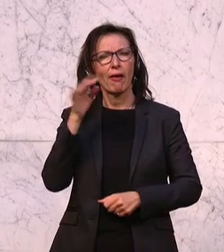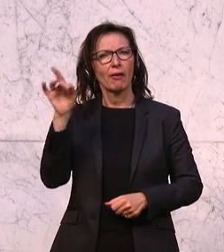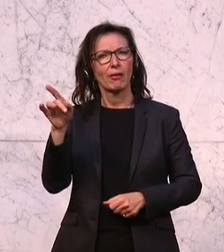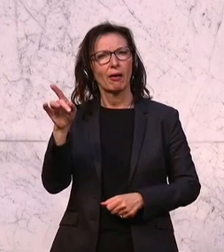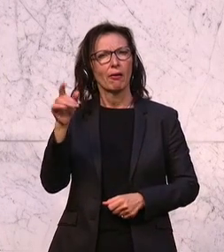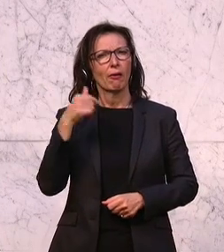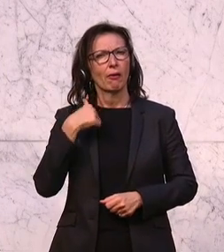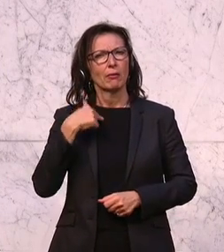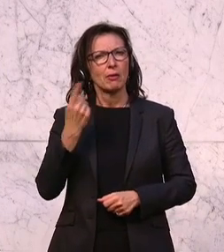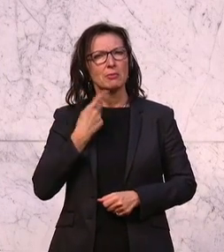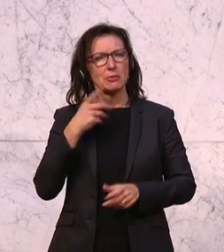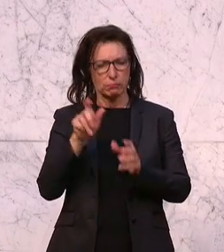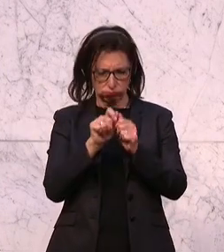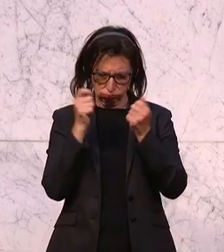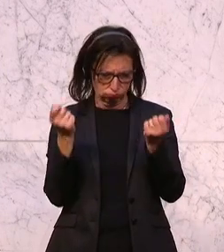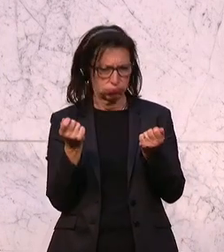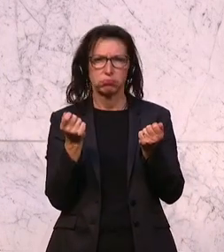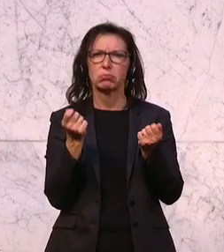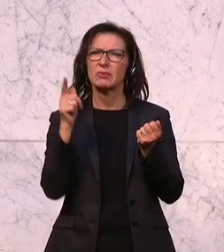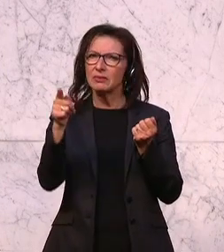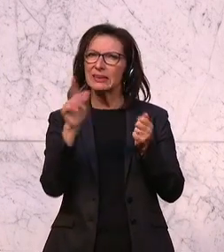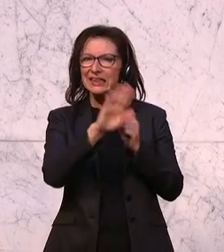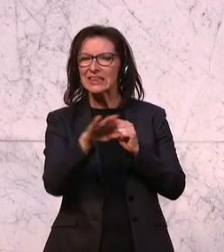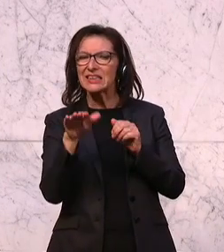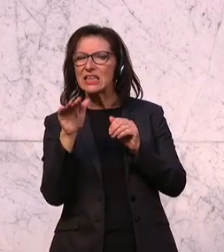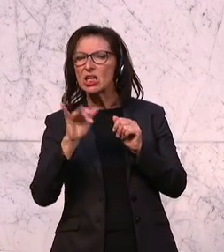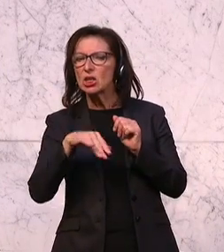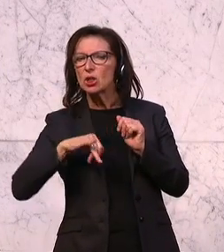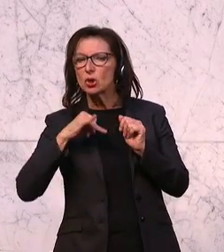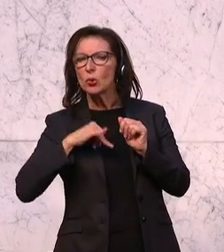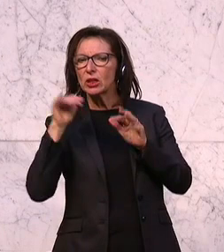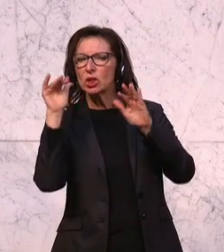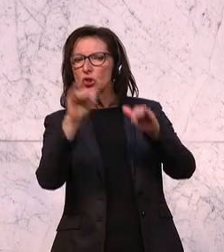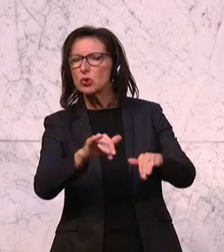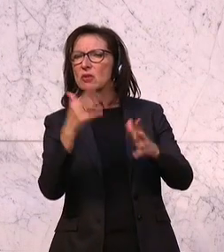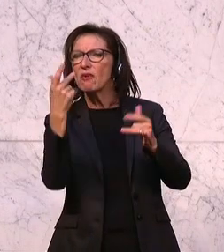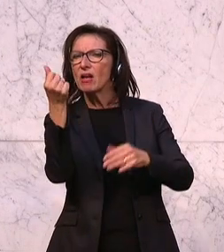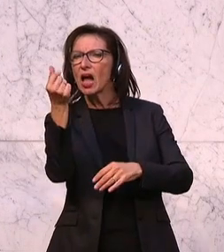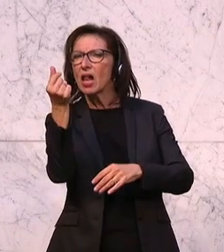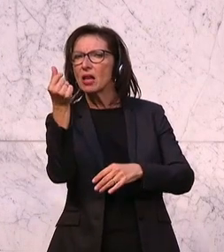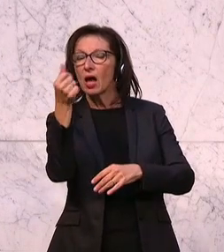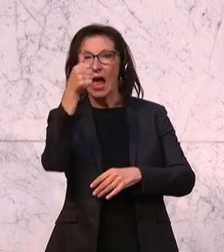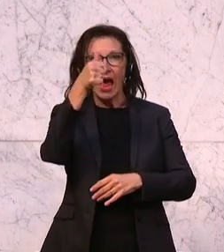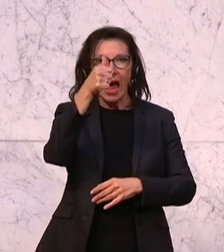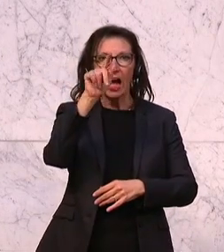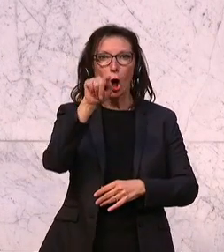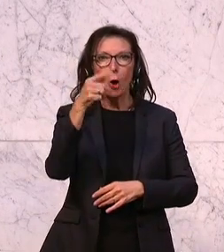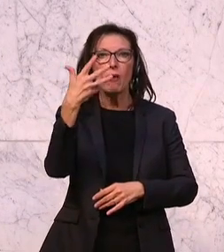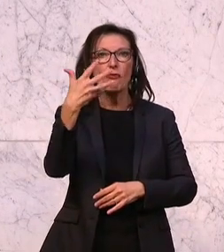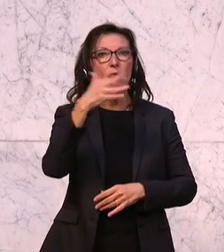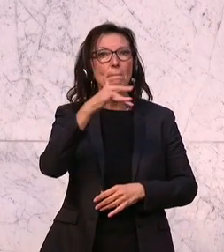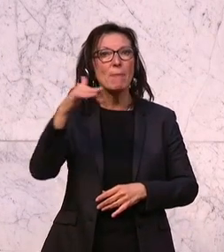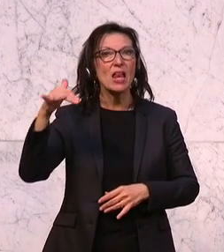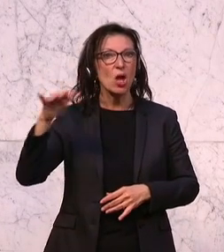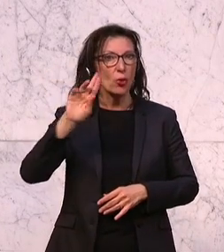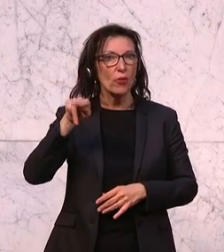mir angeschaut, wie viel Geld jetzt zum Schutz von Kindern und Jugendlichen fließt. 1,5 Millionen Euro. 1,5